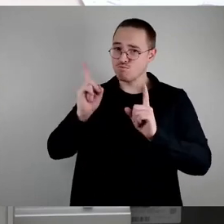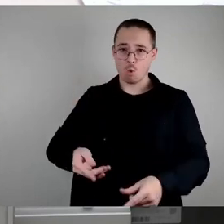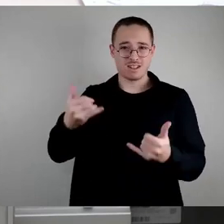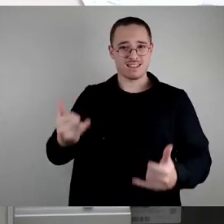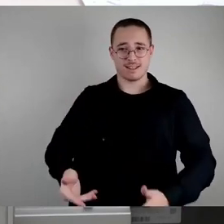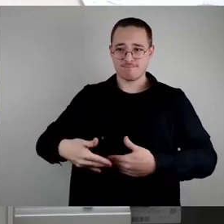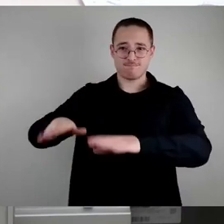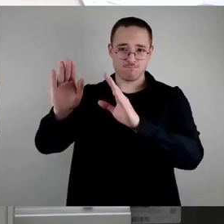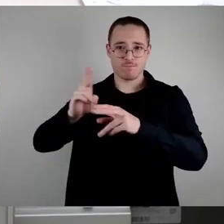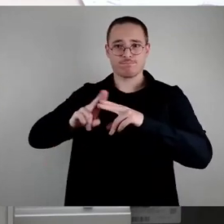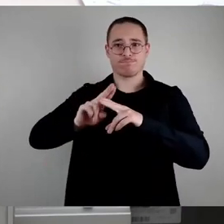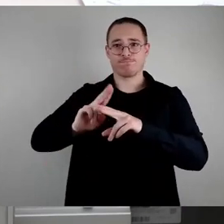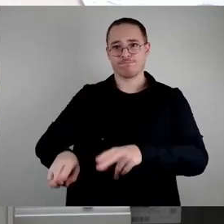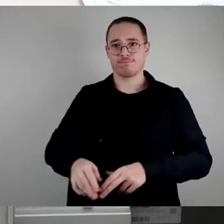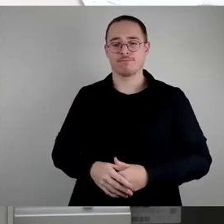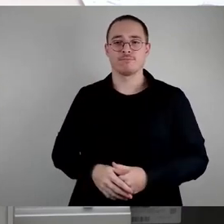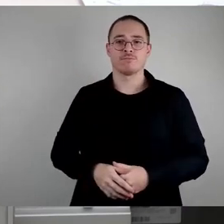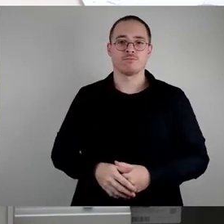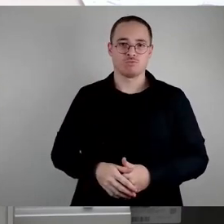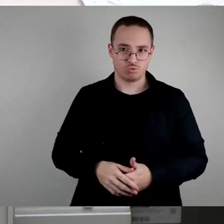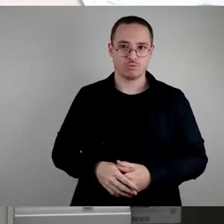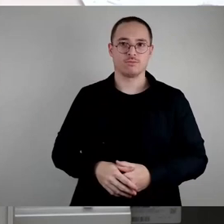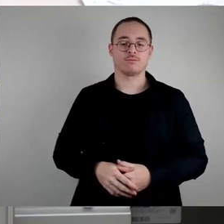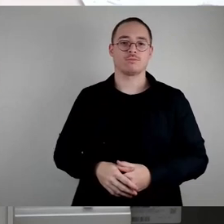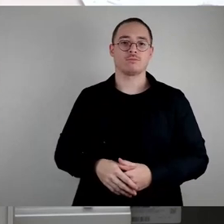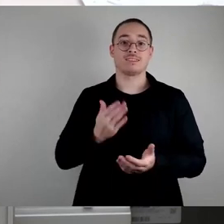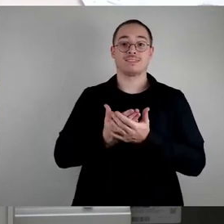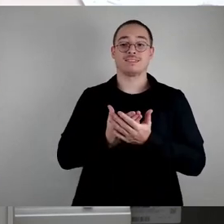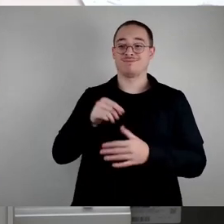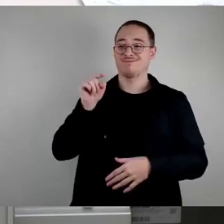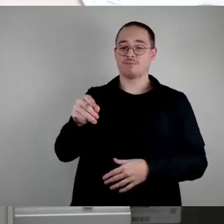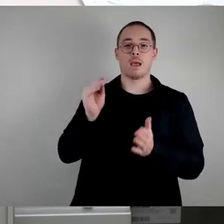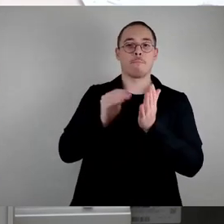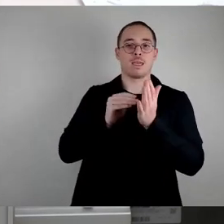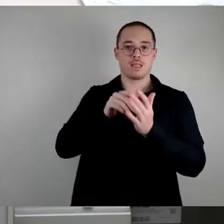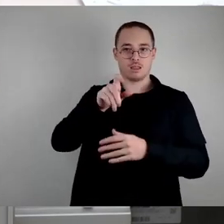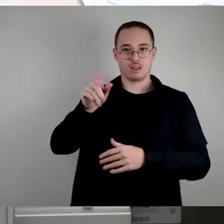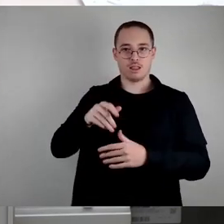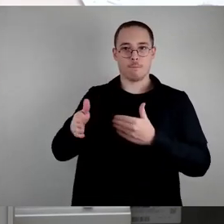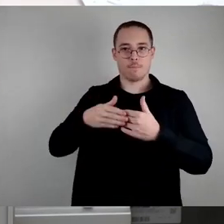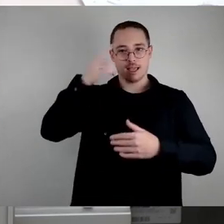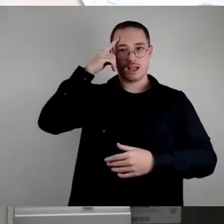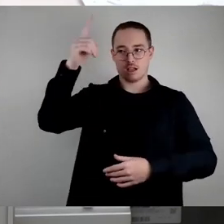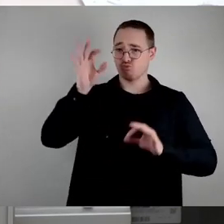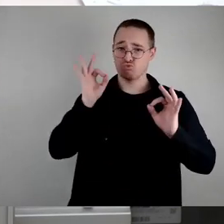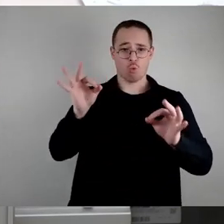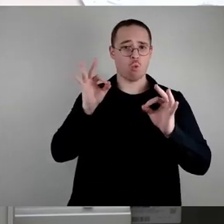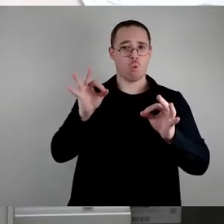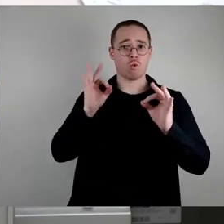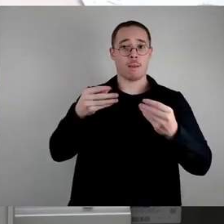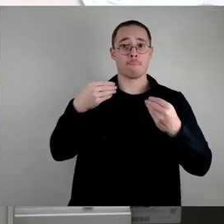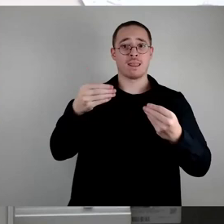Und hier ist der Mieterbeirat ein wunderbares Instrument, um Dinge, die notwendig sind,